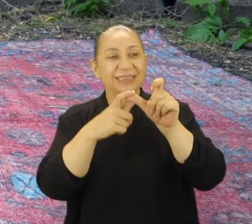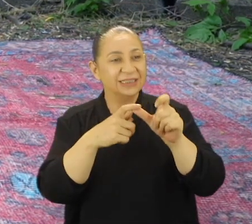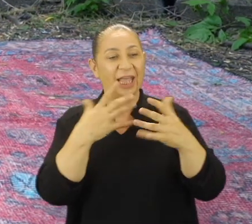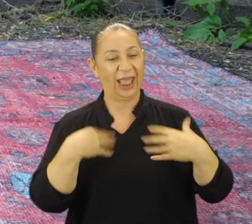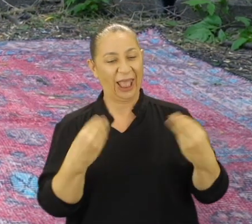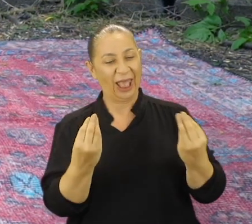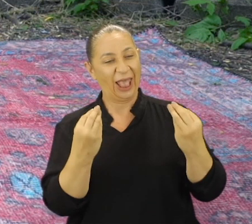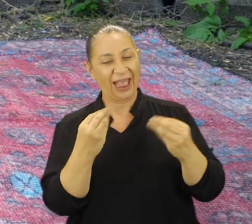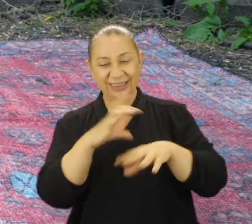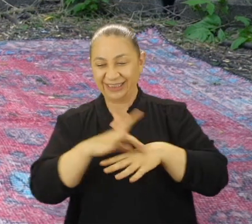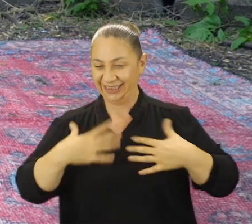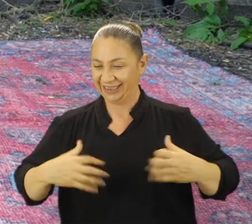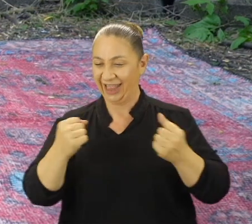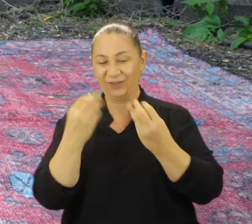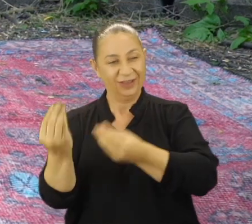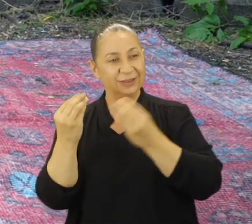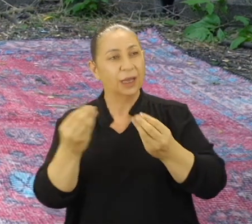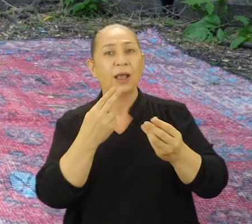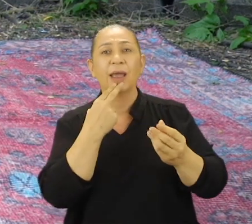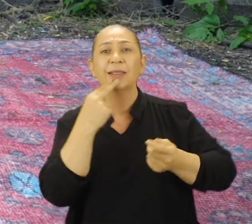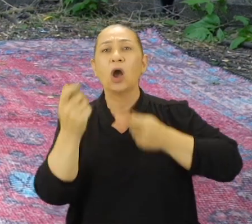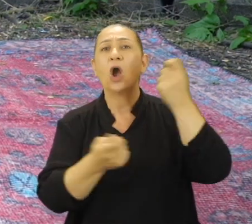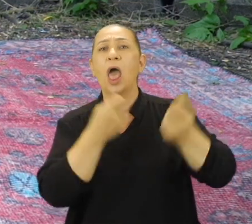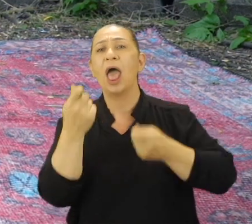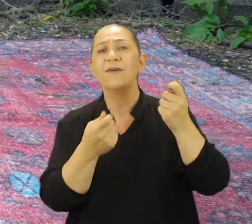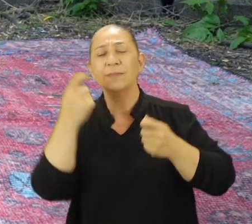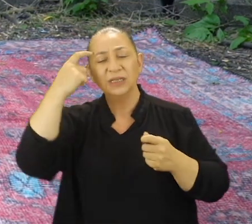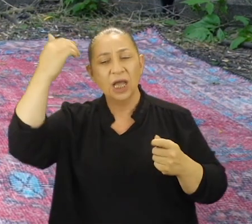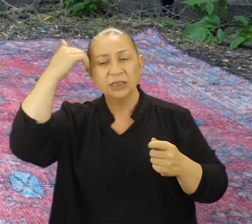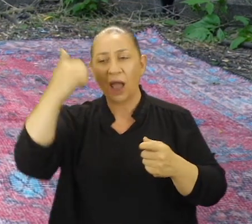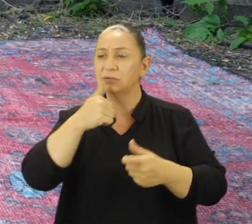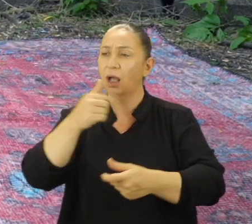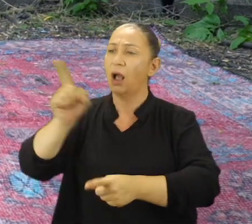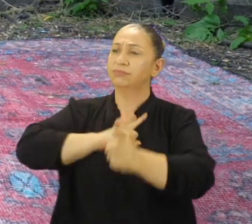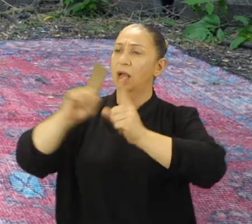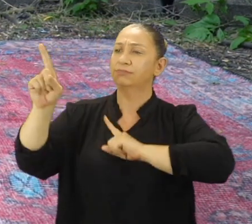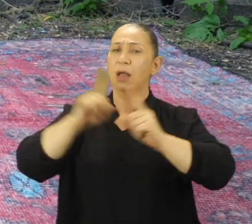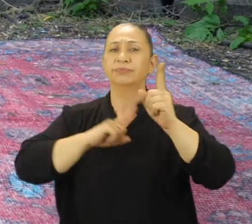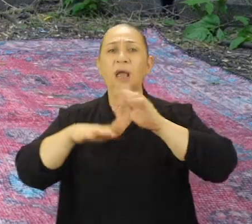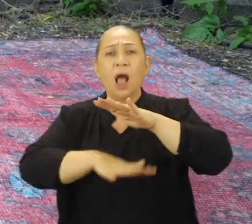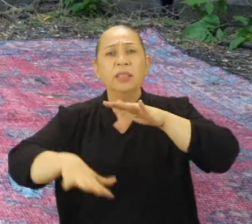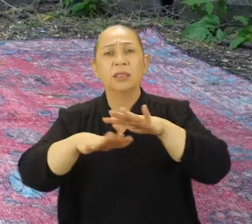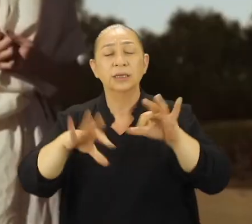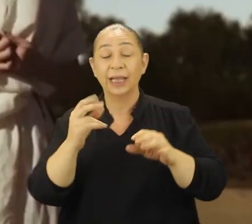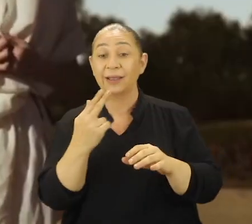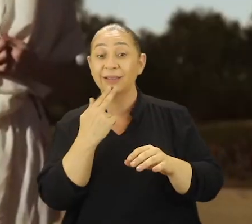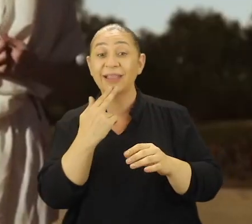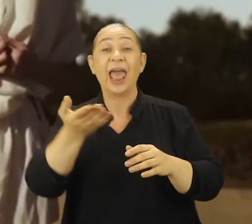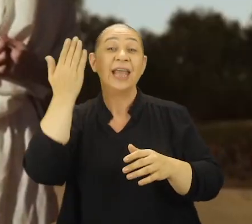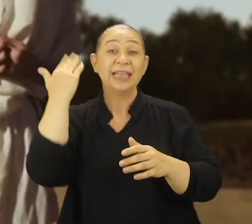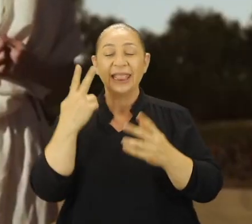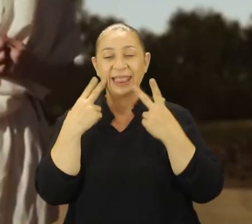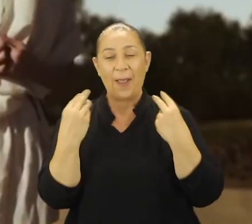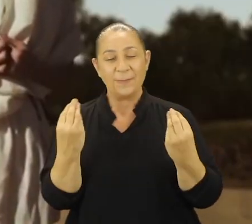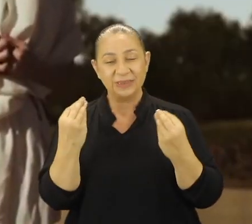görevlendirilmesi, hepsi kadına biçilen rollerin bilinçaltımızdaki aterkil yapının alt metinleri. Kadınlar